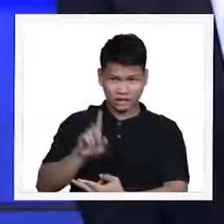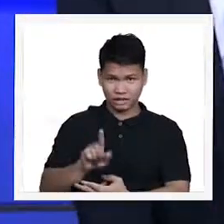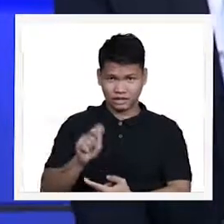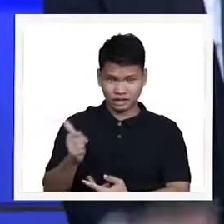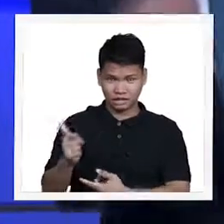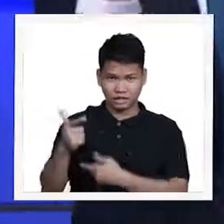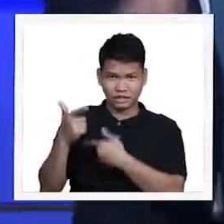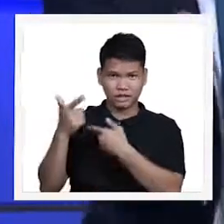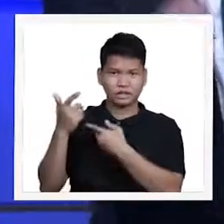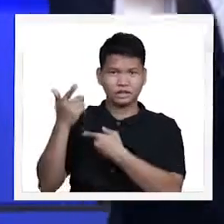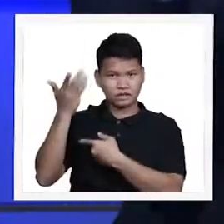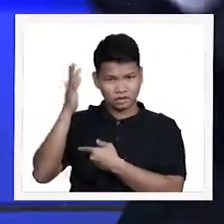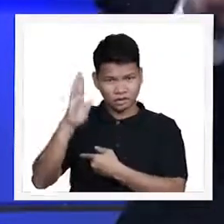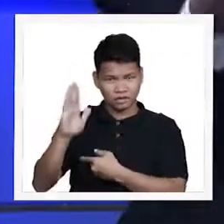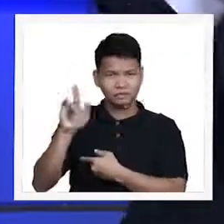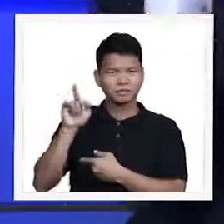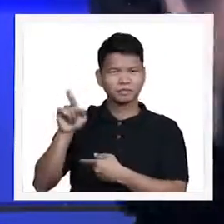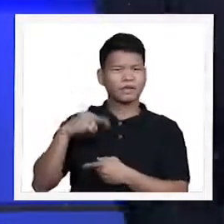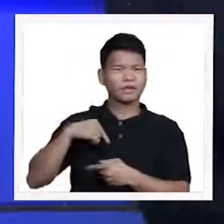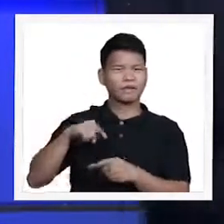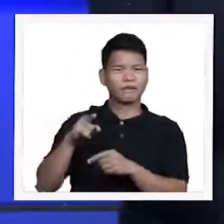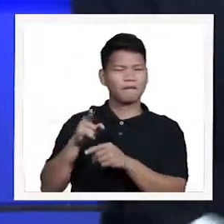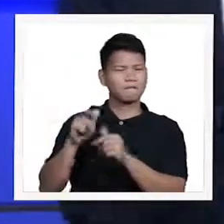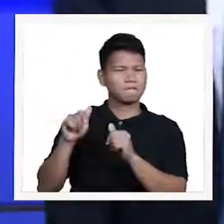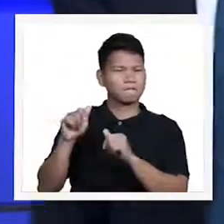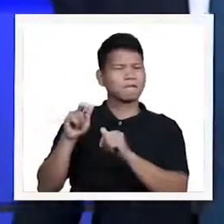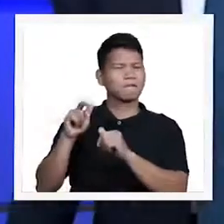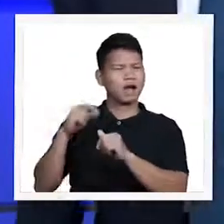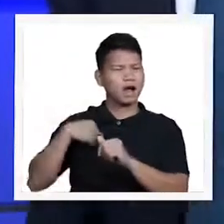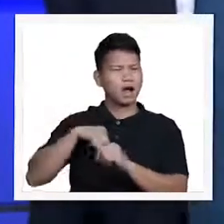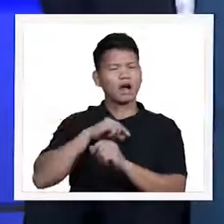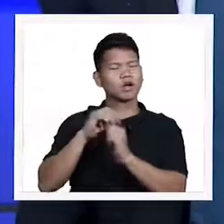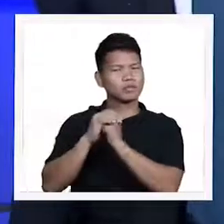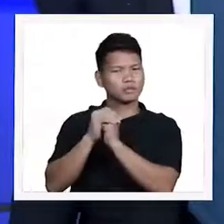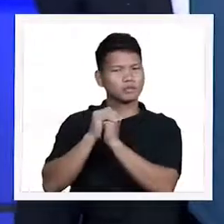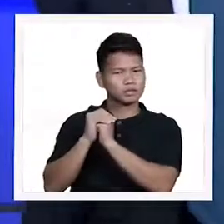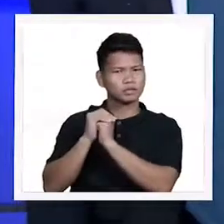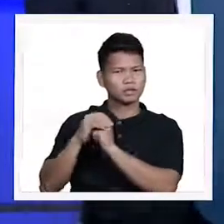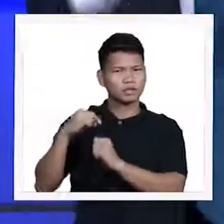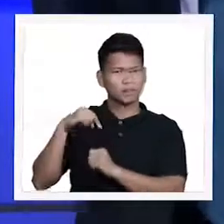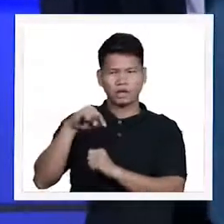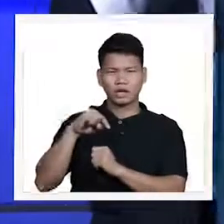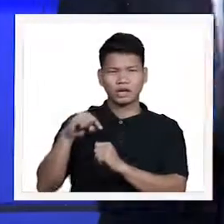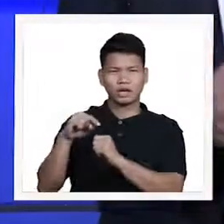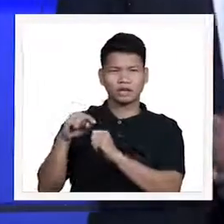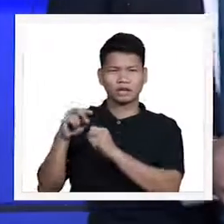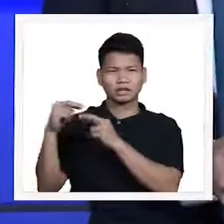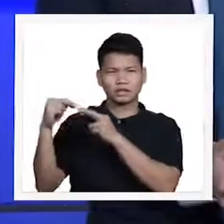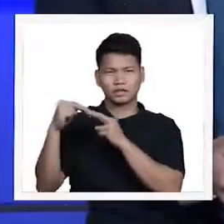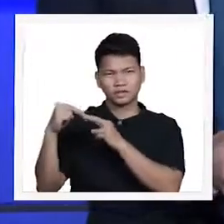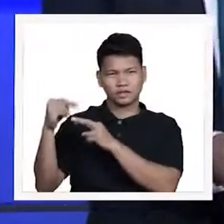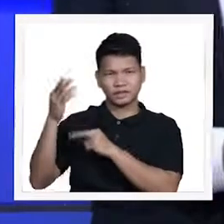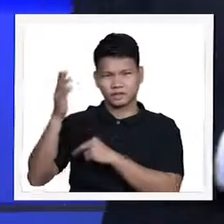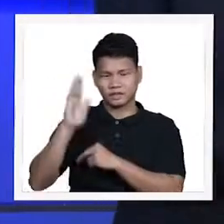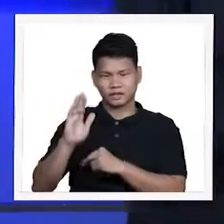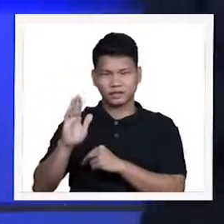worship it's an act of faith relationship sa ating Panginoon at ito po ang kanyang